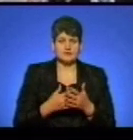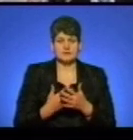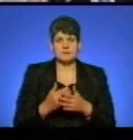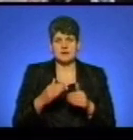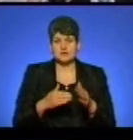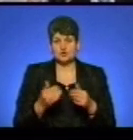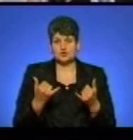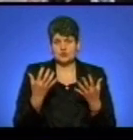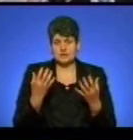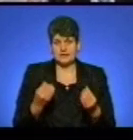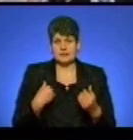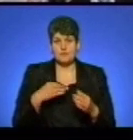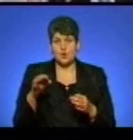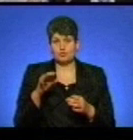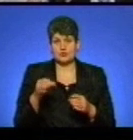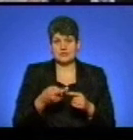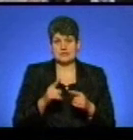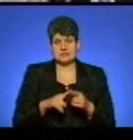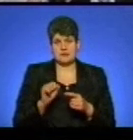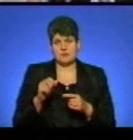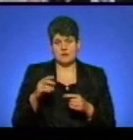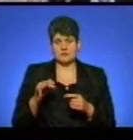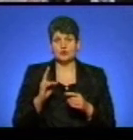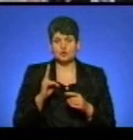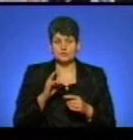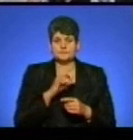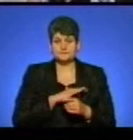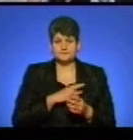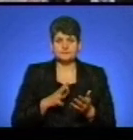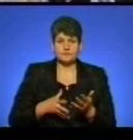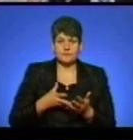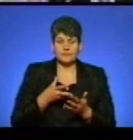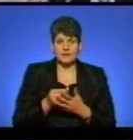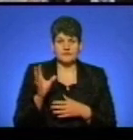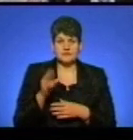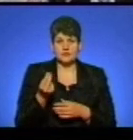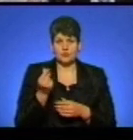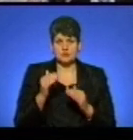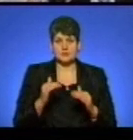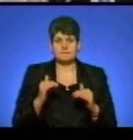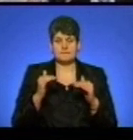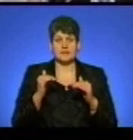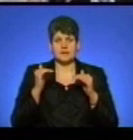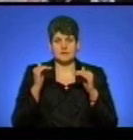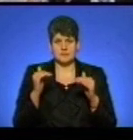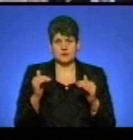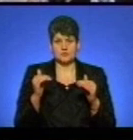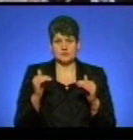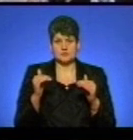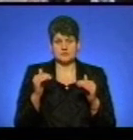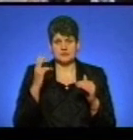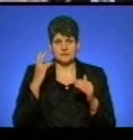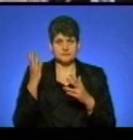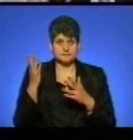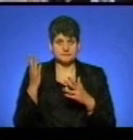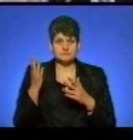сьогоднішнім дням нам обнулили цей алгоритм. Тобто всі, хто споживачі заплатять, всі кошти піднімаються на Київ. Отакі